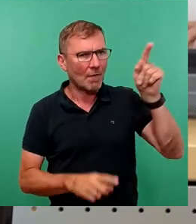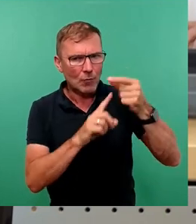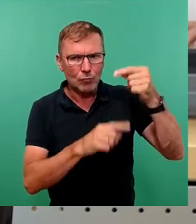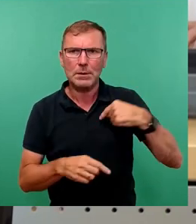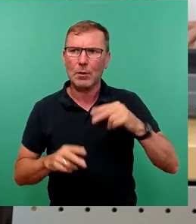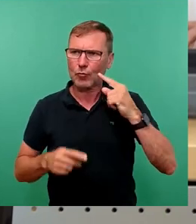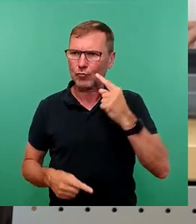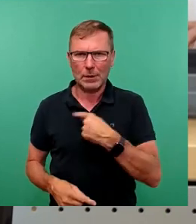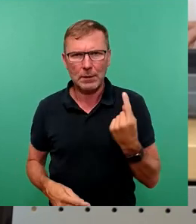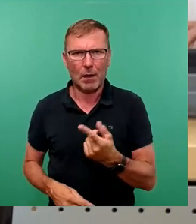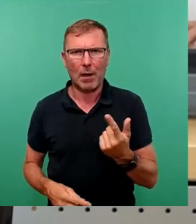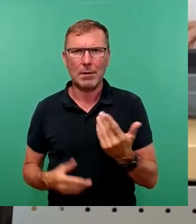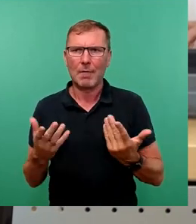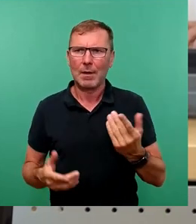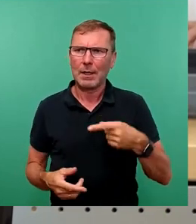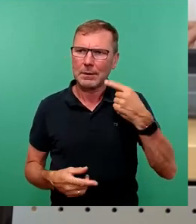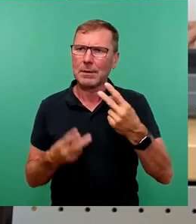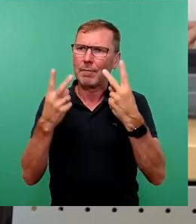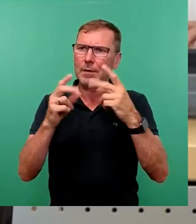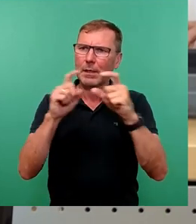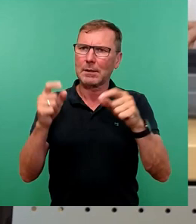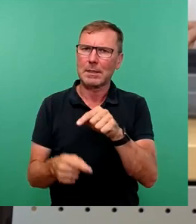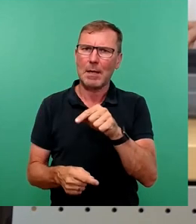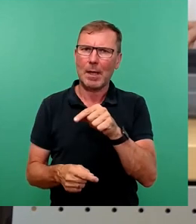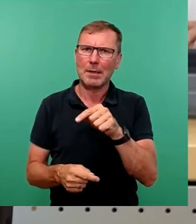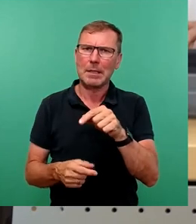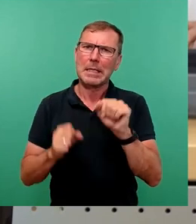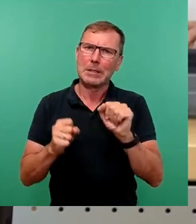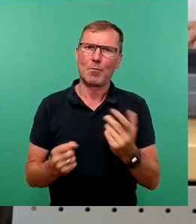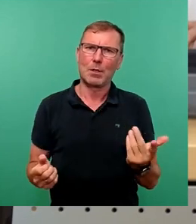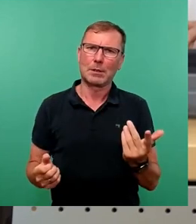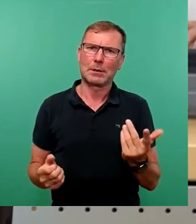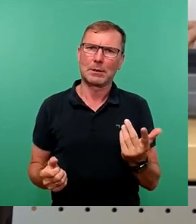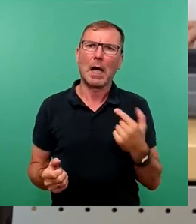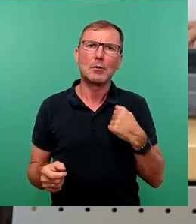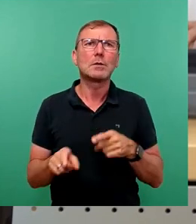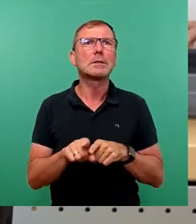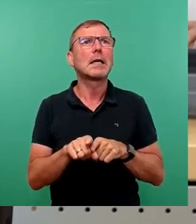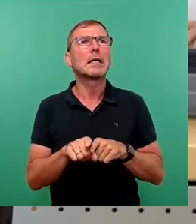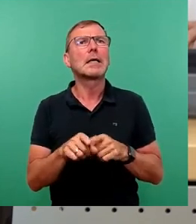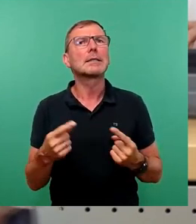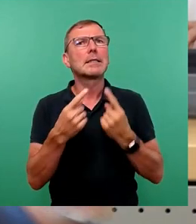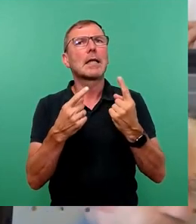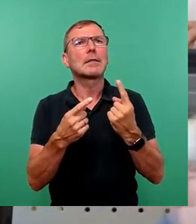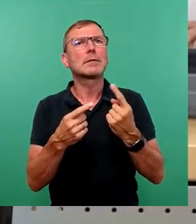Stadtrat vielleicht auch in wichtigeren Fragen möglich werden könnte. An uns Dissidenten soll es nicht liegen. Vielen Dank.